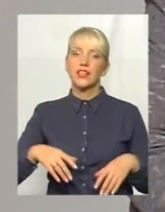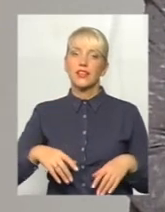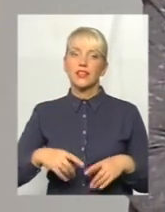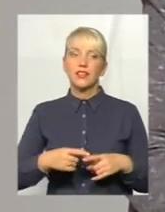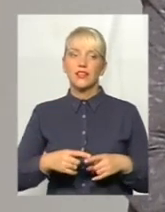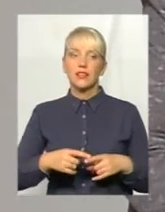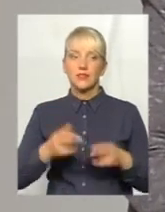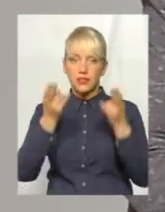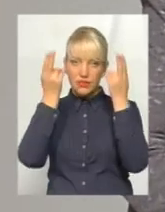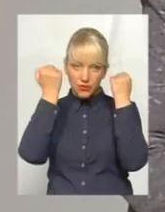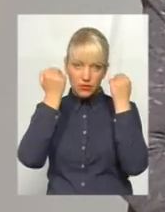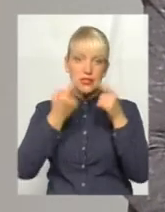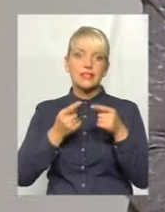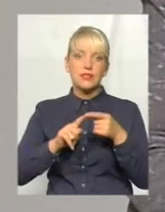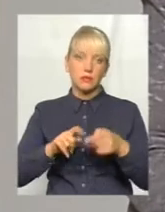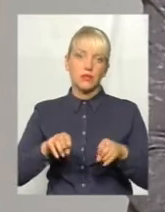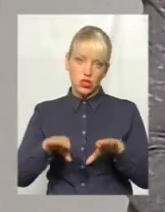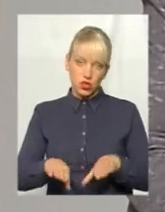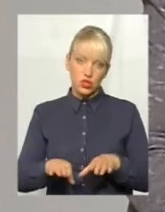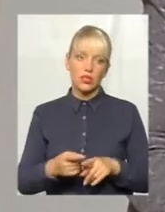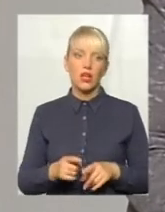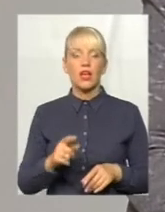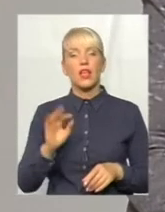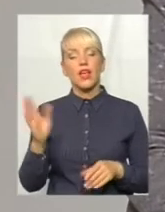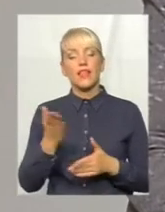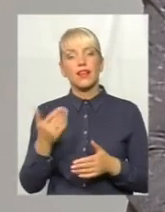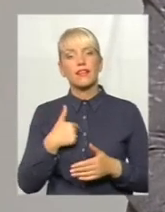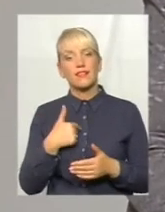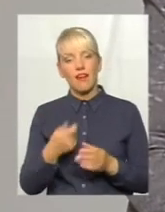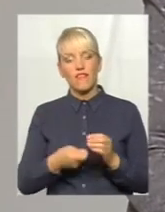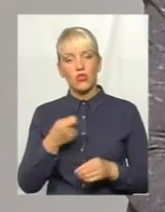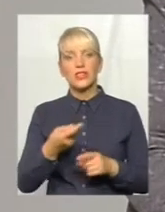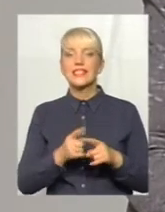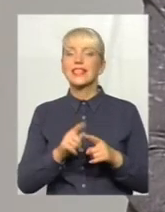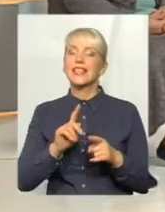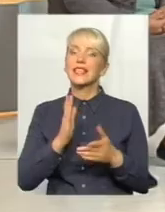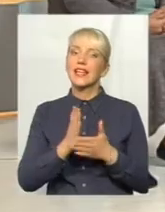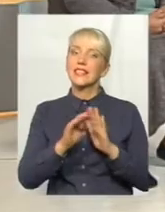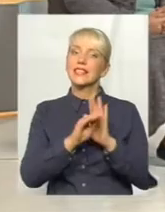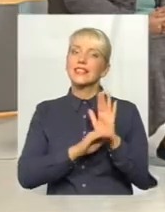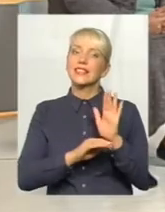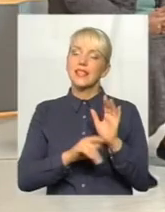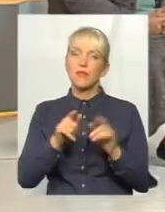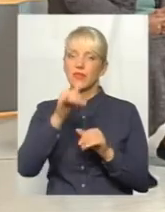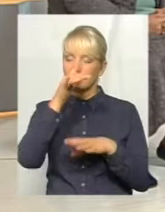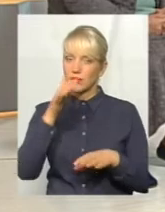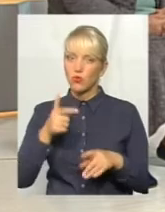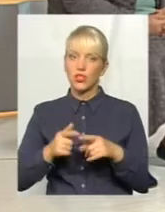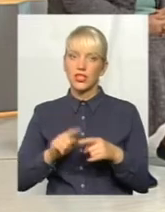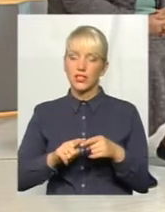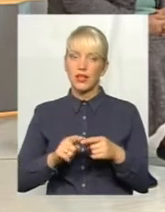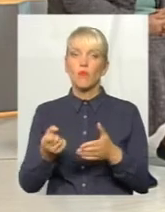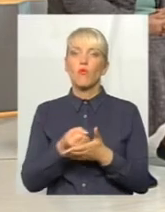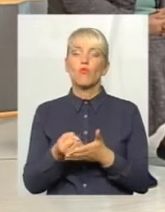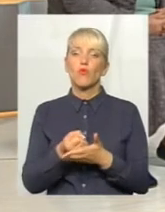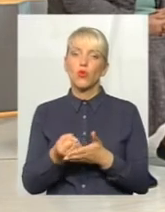виносити перед тим, як мала винести рішення. Бо то є система, яку ви не зможете подолати, побороти, щось комусь довести і доказати. Бо